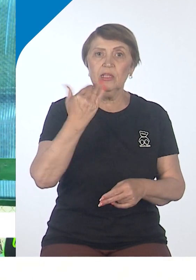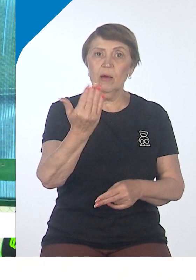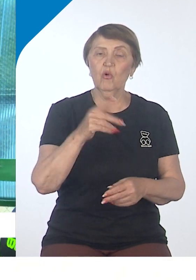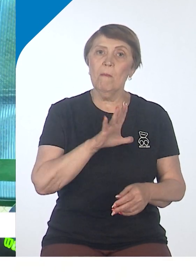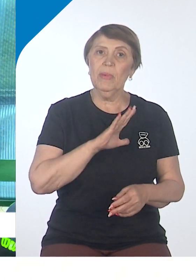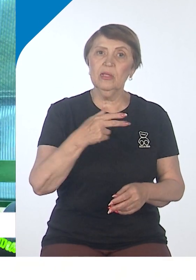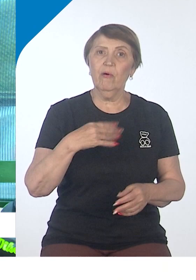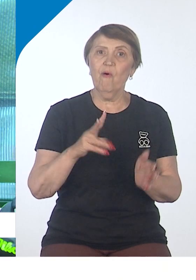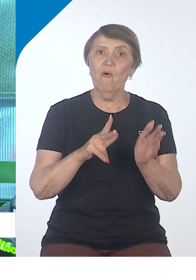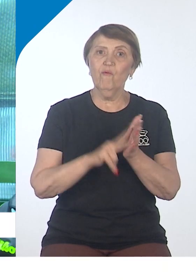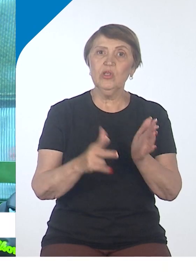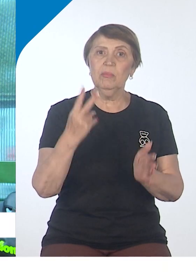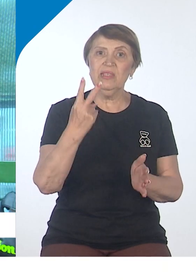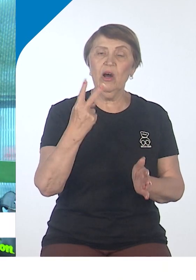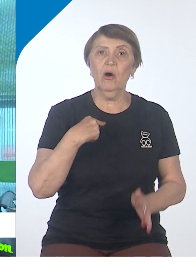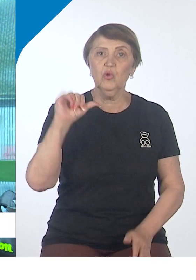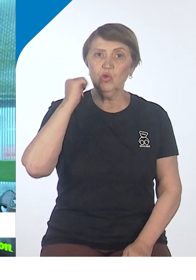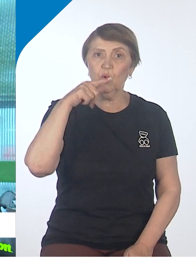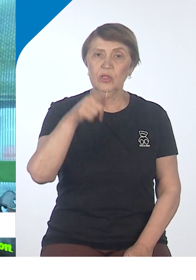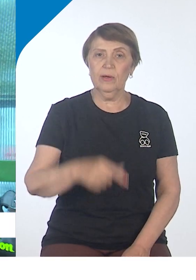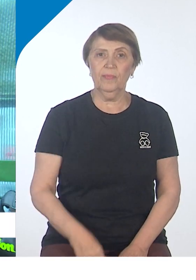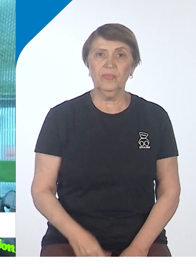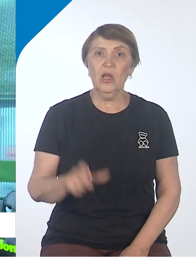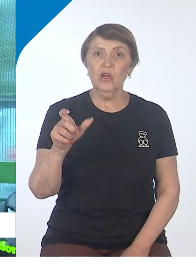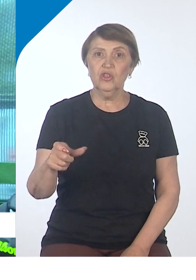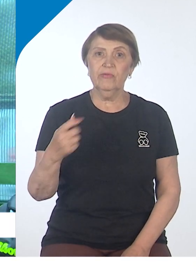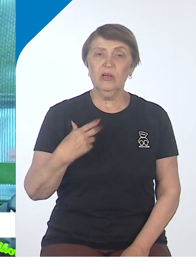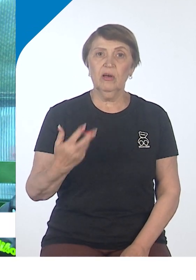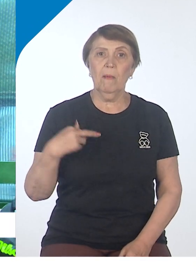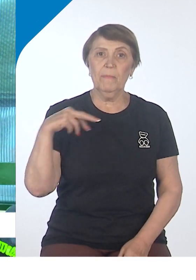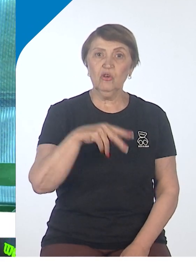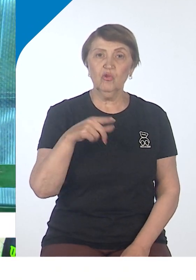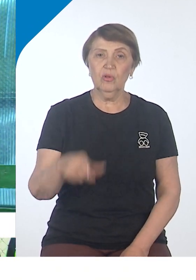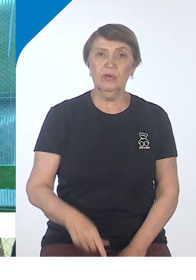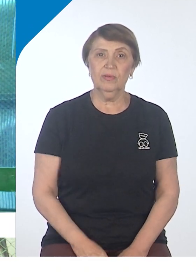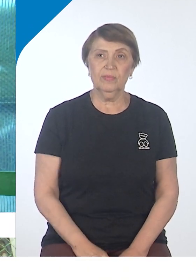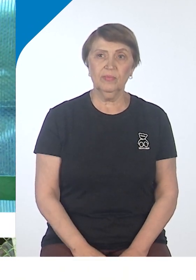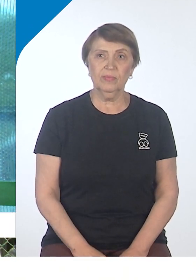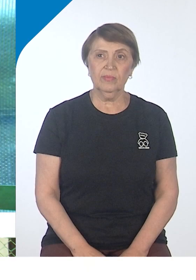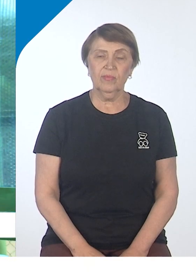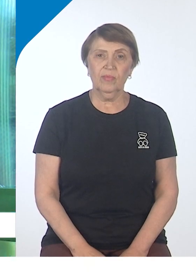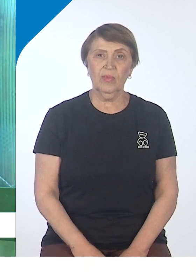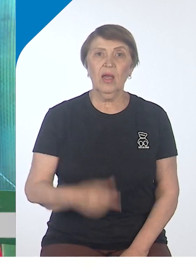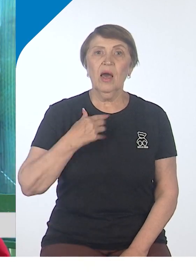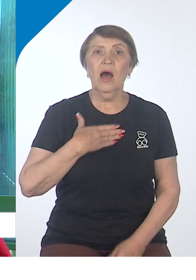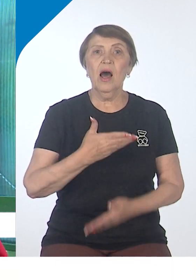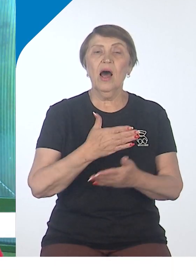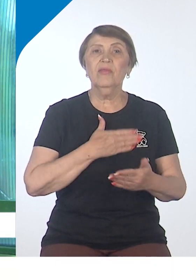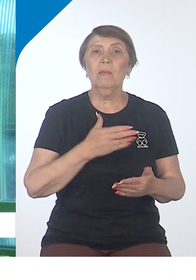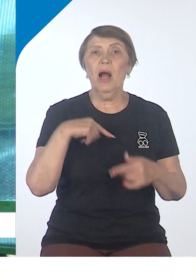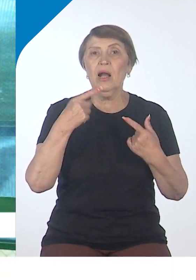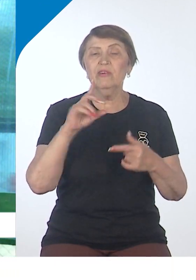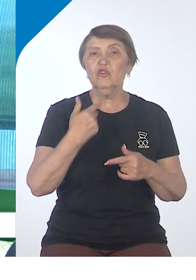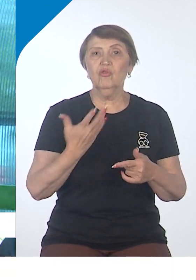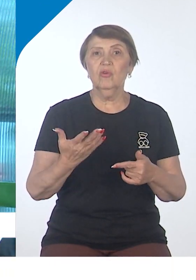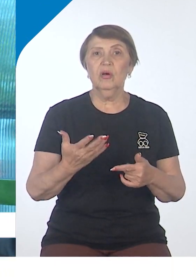года. Можете себе представить? В 82 года человек вышел сюда. А нам говорят, что в последний турнир он как раз-таки даже на